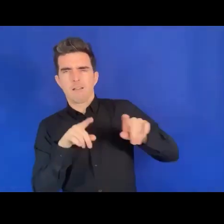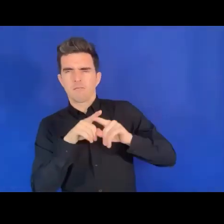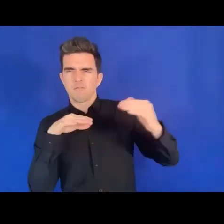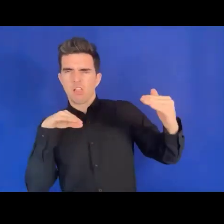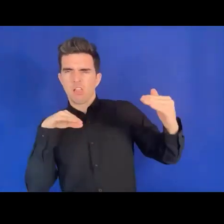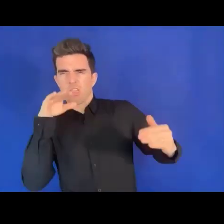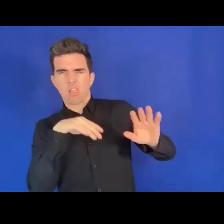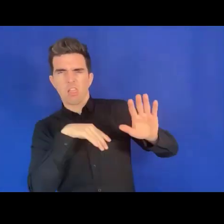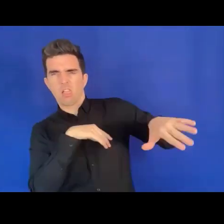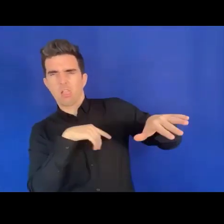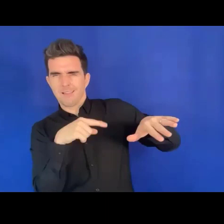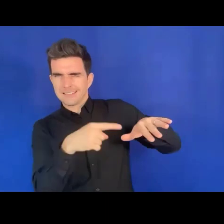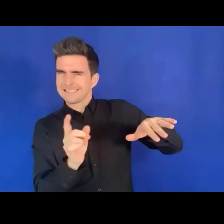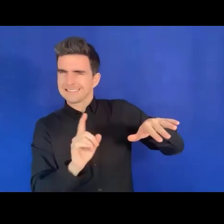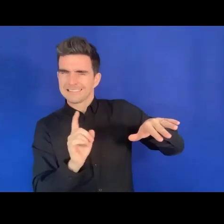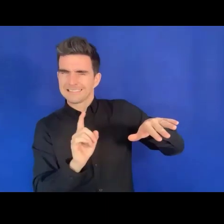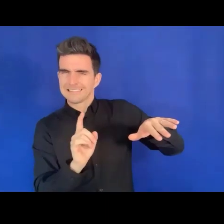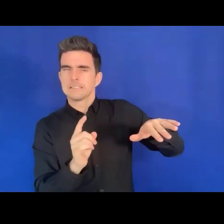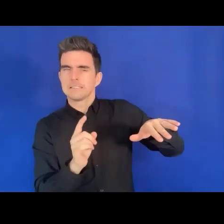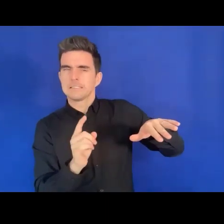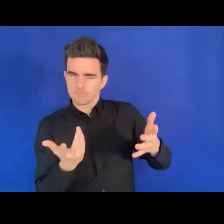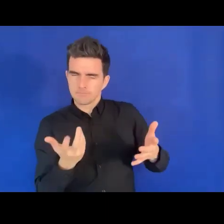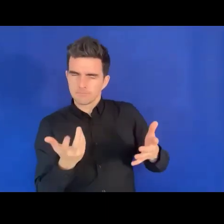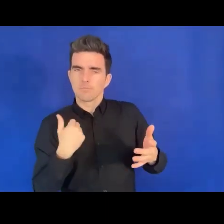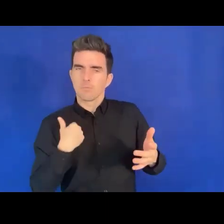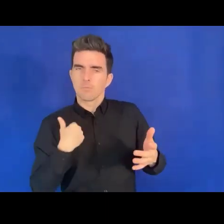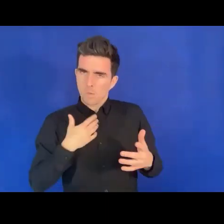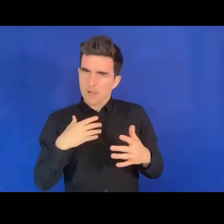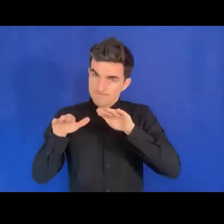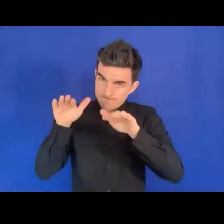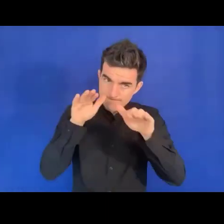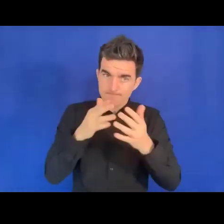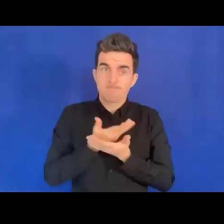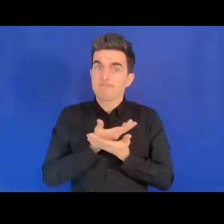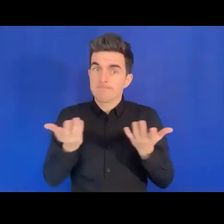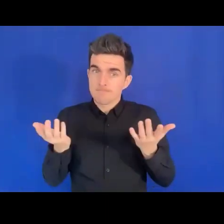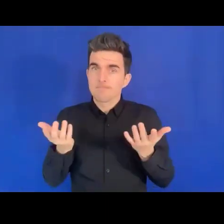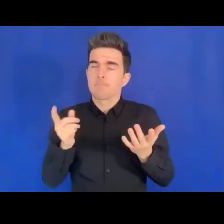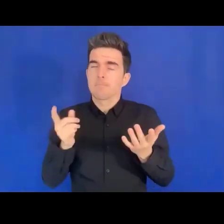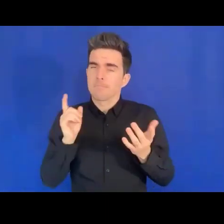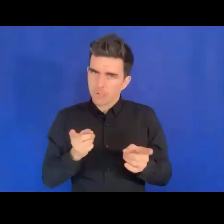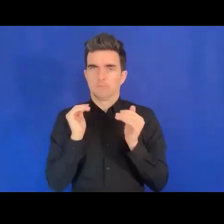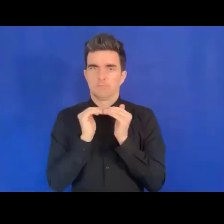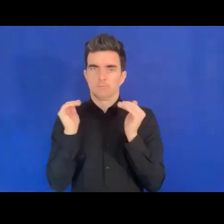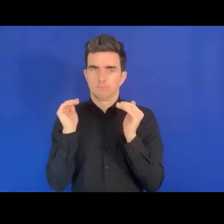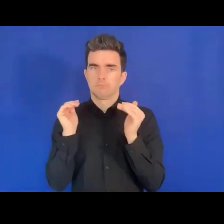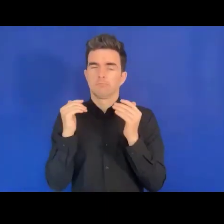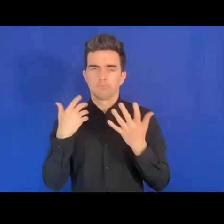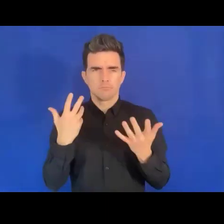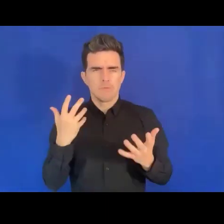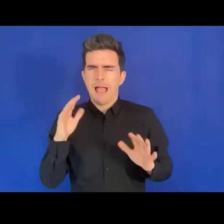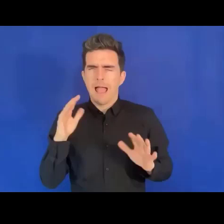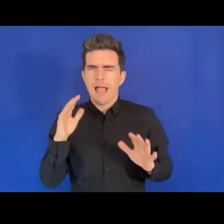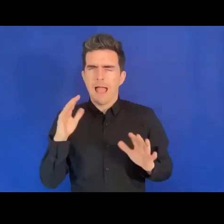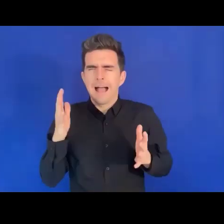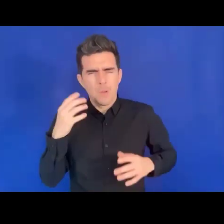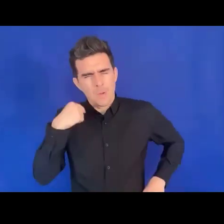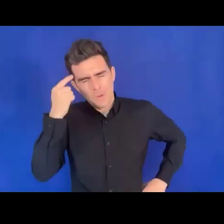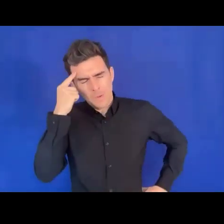traiter, comment est-ce que je peux dire ? Nous devons les traiter comme des adultes.